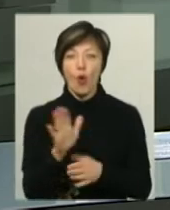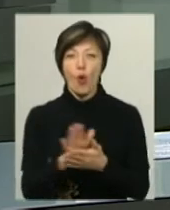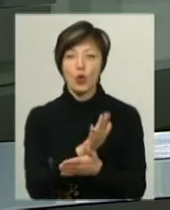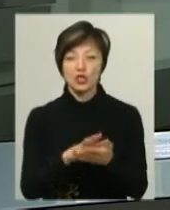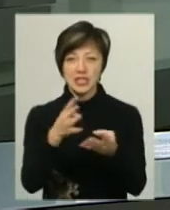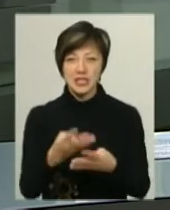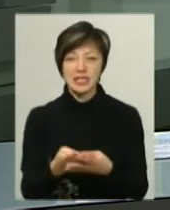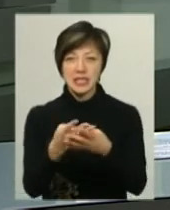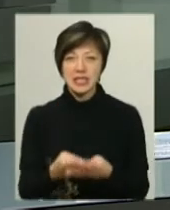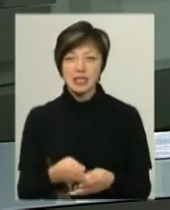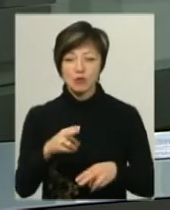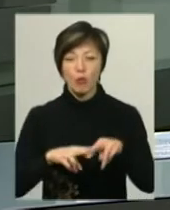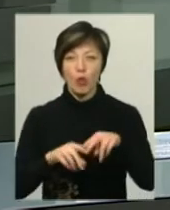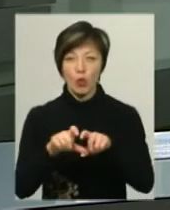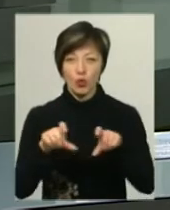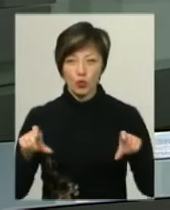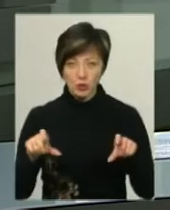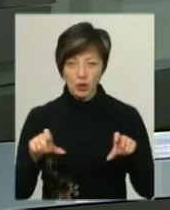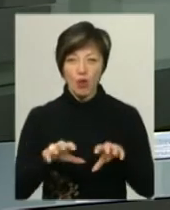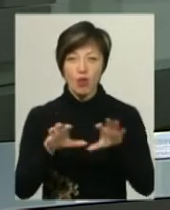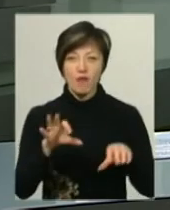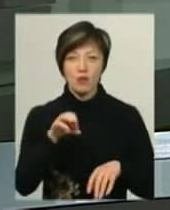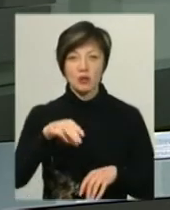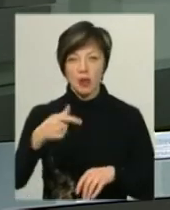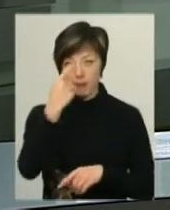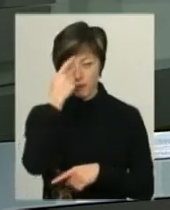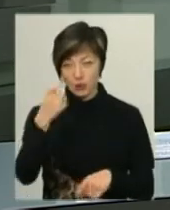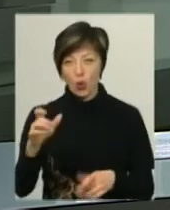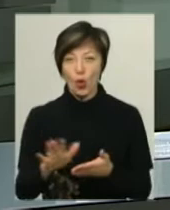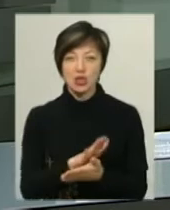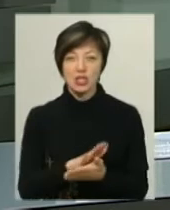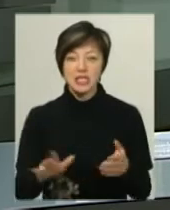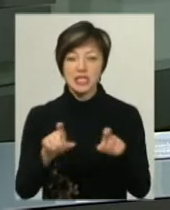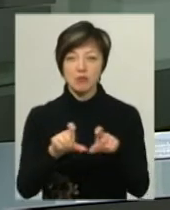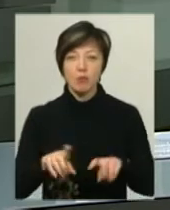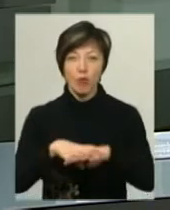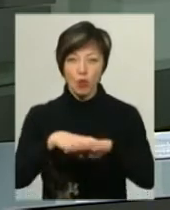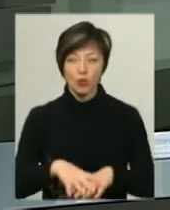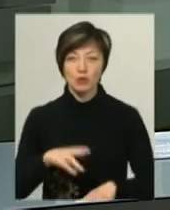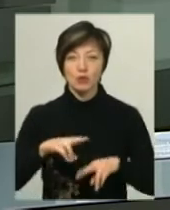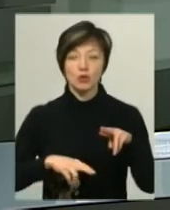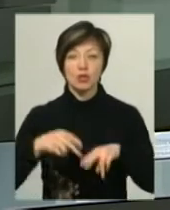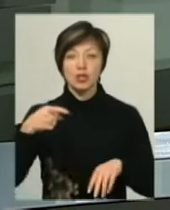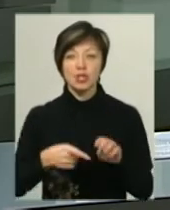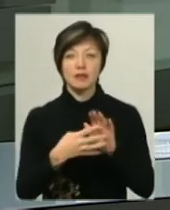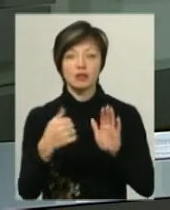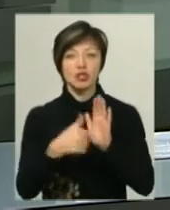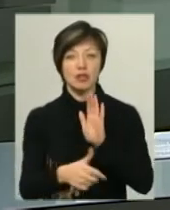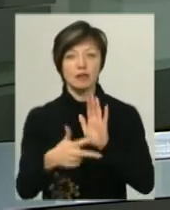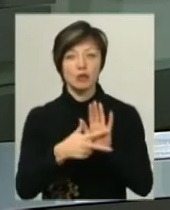'єднаної територіальної громади з будівельних питань Віктор Ясков повідомив, очисні споруди в Полонному збудовані в 1968